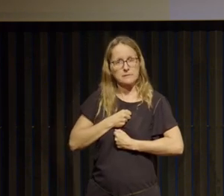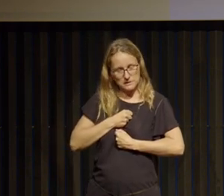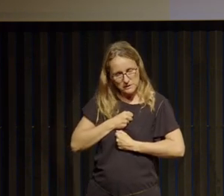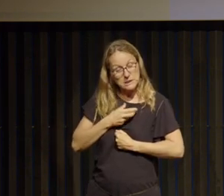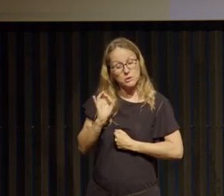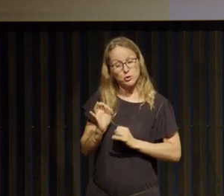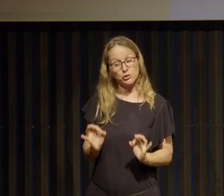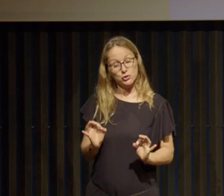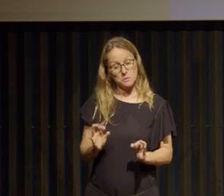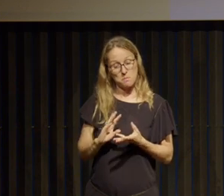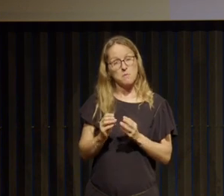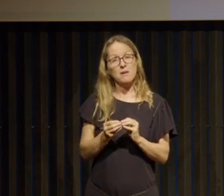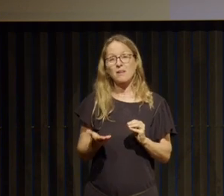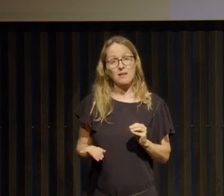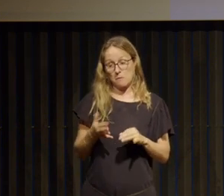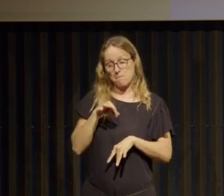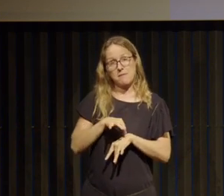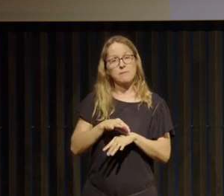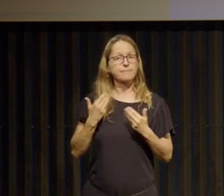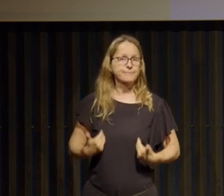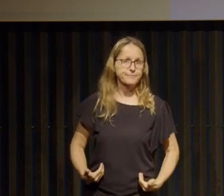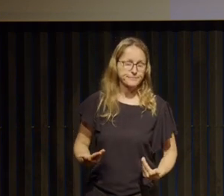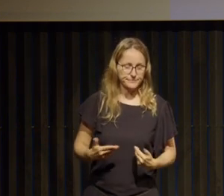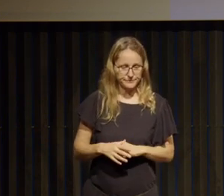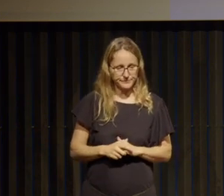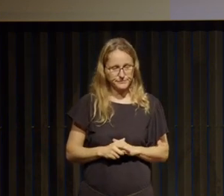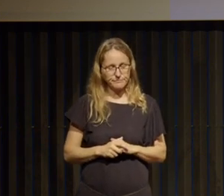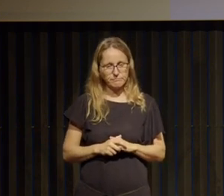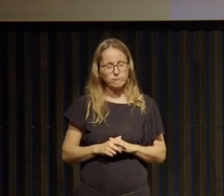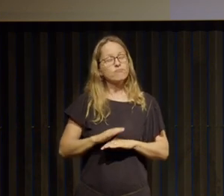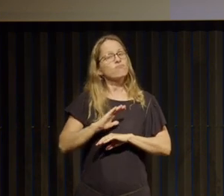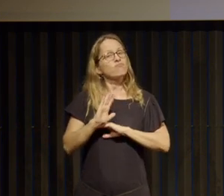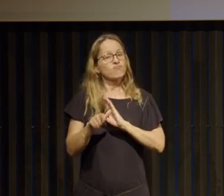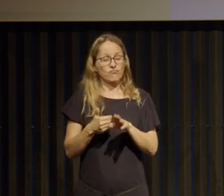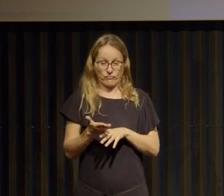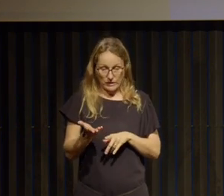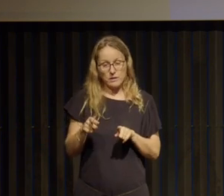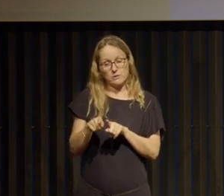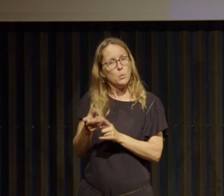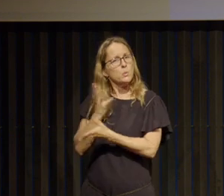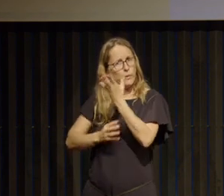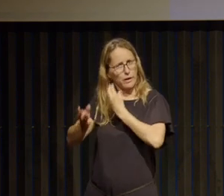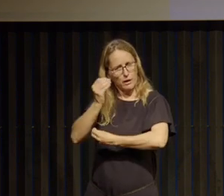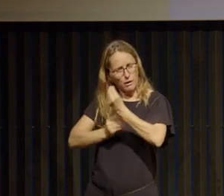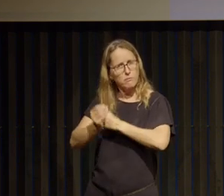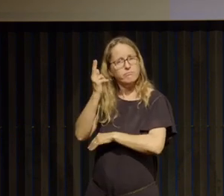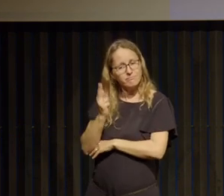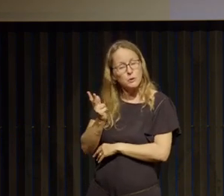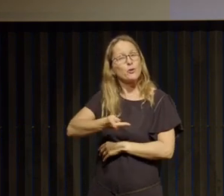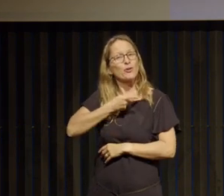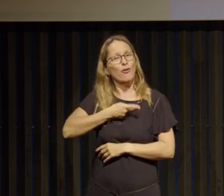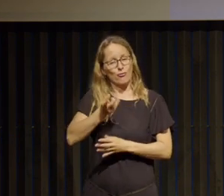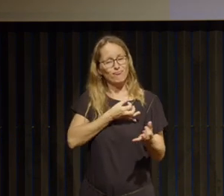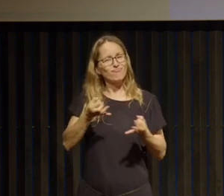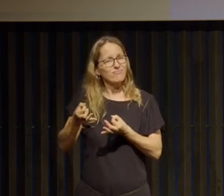oui là il y a un problème je suis malade et donc à partir de ce moment là j'ai été prise en charge d'abord par le médecin traitant